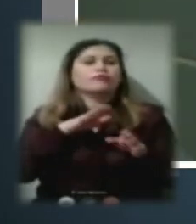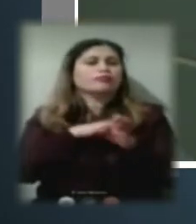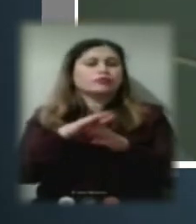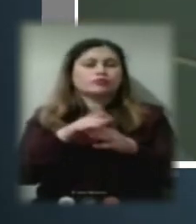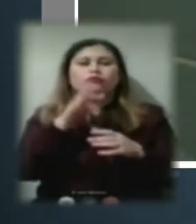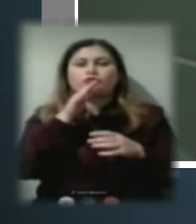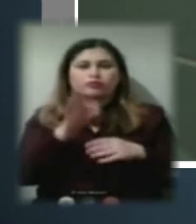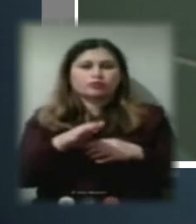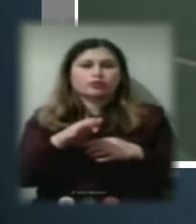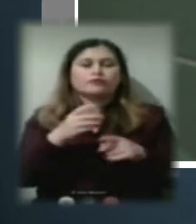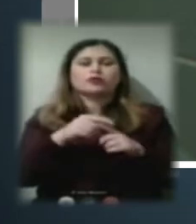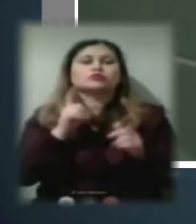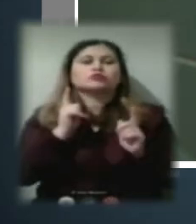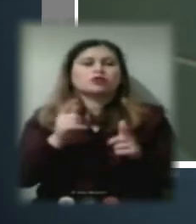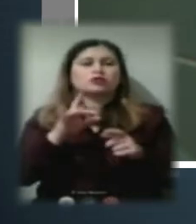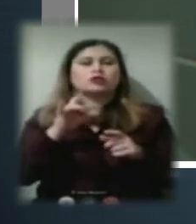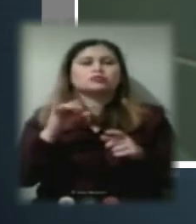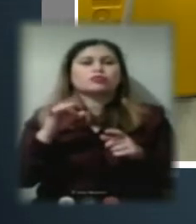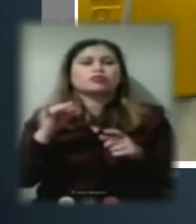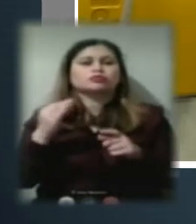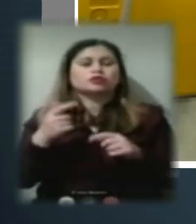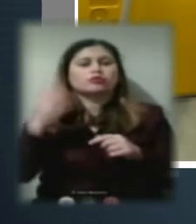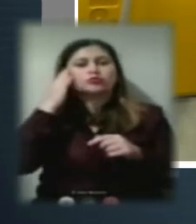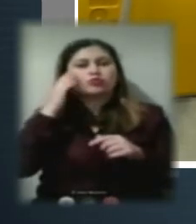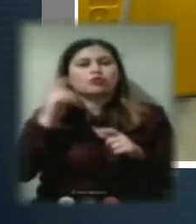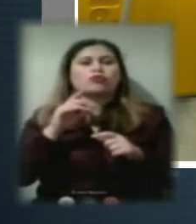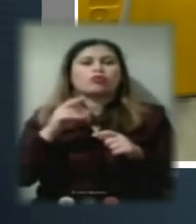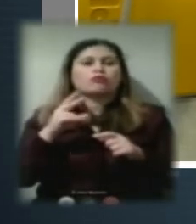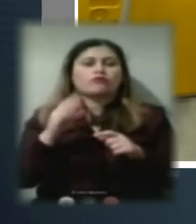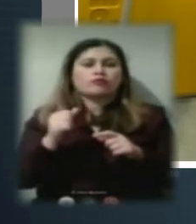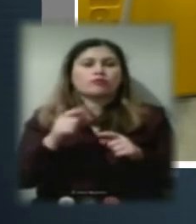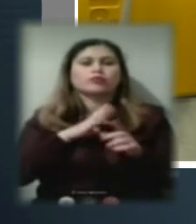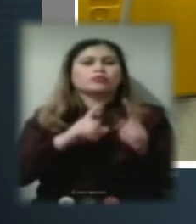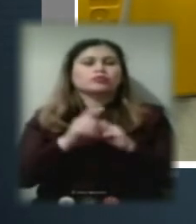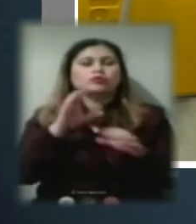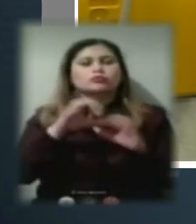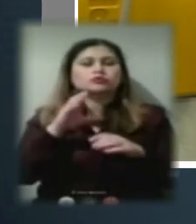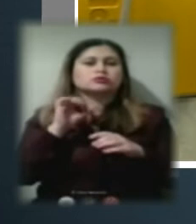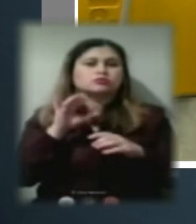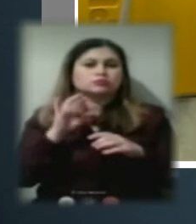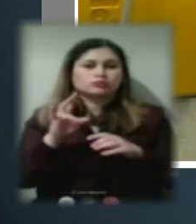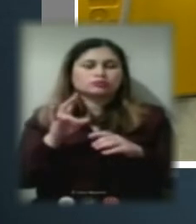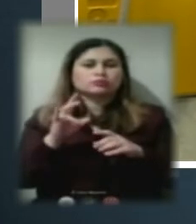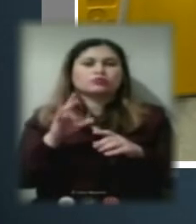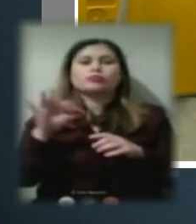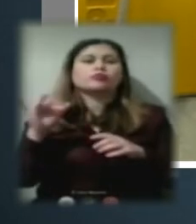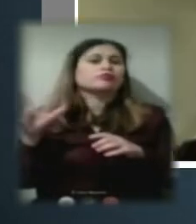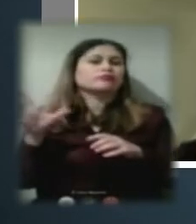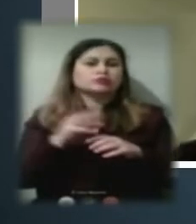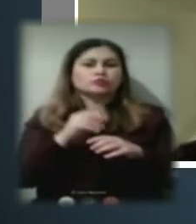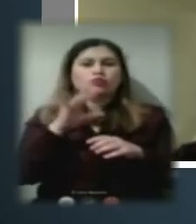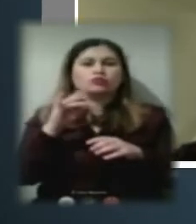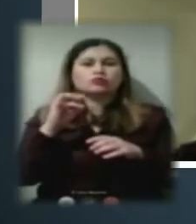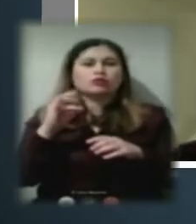розпорядження міського голови, було розпочато опалюваний сезон по всіх котельнях Херсон Теплоенерго.